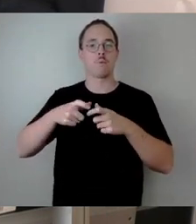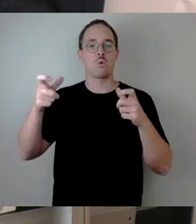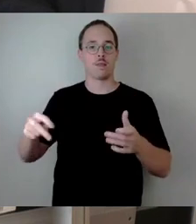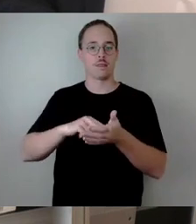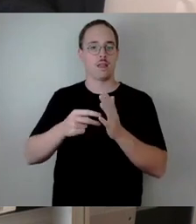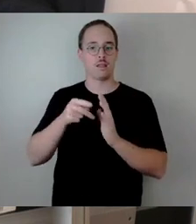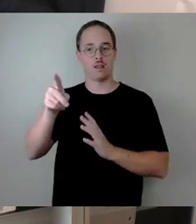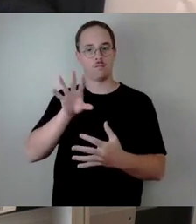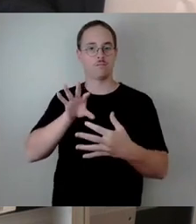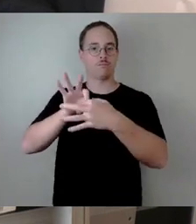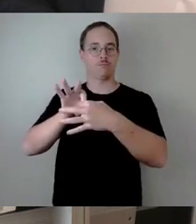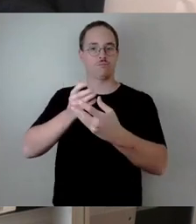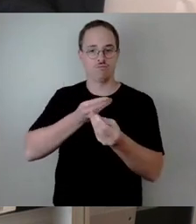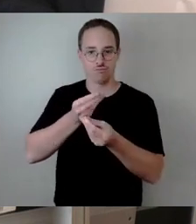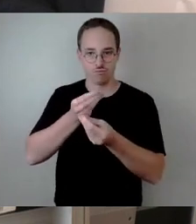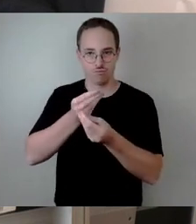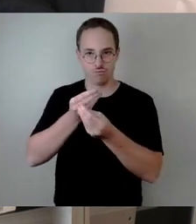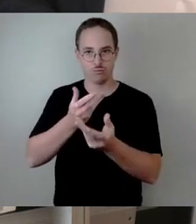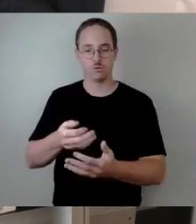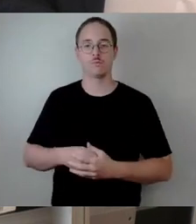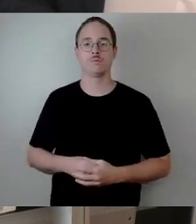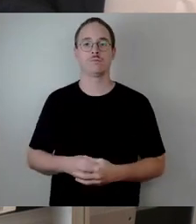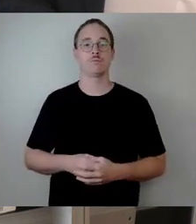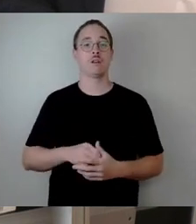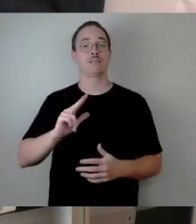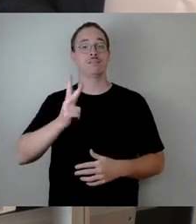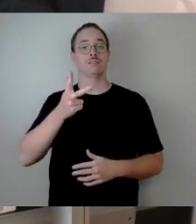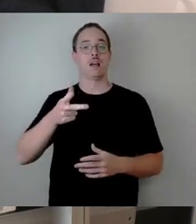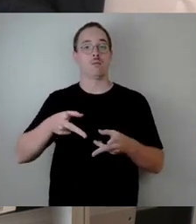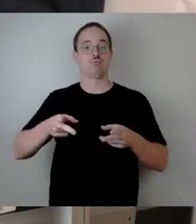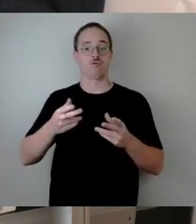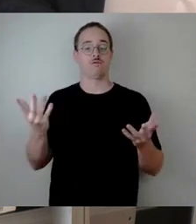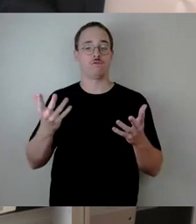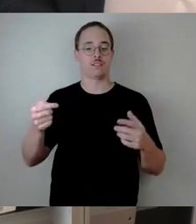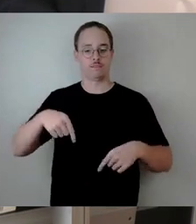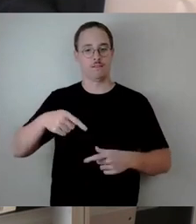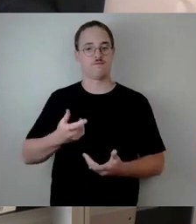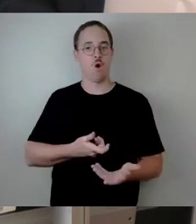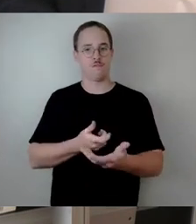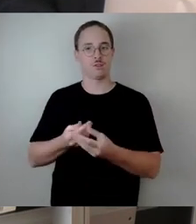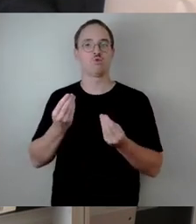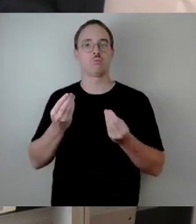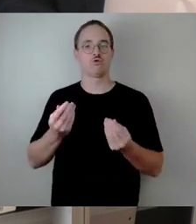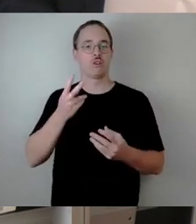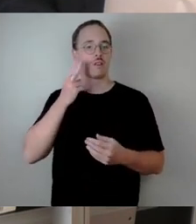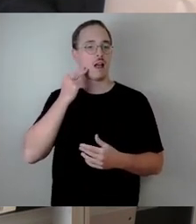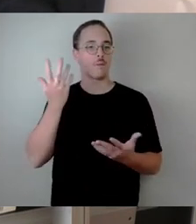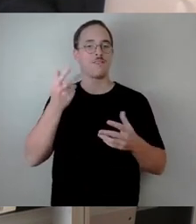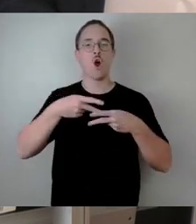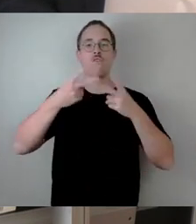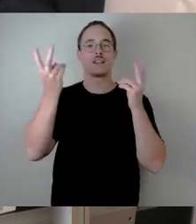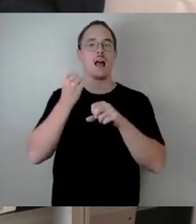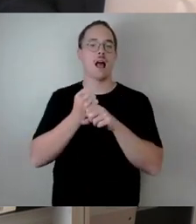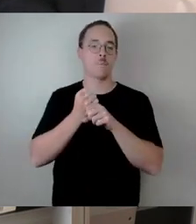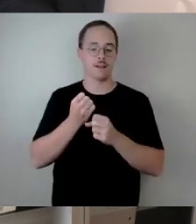Abschnitt, den nennen wir bei der Feuerwehr immer Öffentlichkeitsarbeit. Hier geht es einerseits natürlich darum, die Bürgerinnen und Bürger hier zu informieren, dass auch die Bürgerinnen und